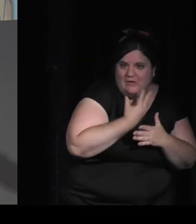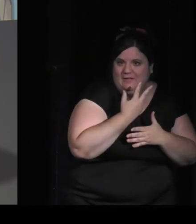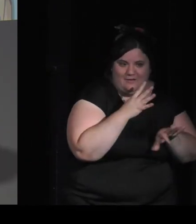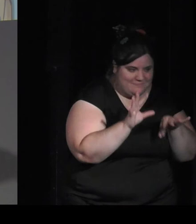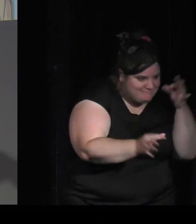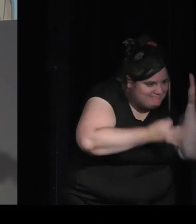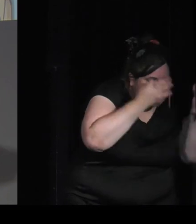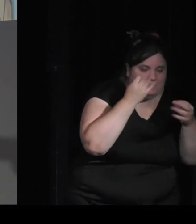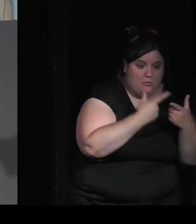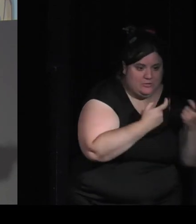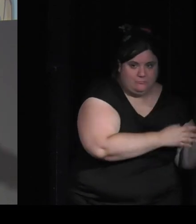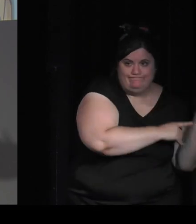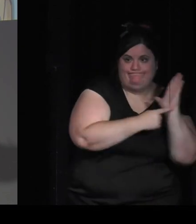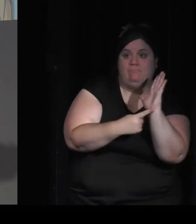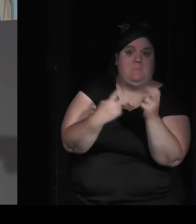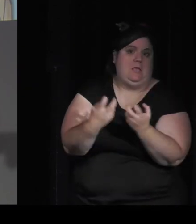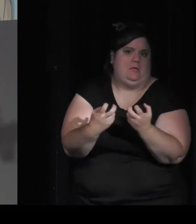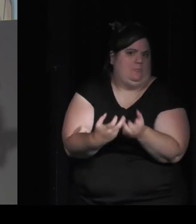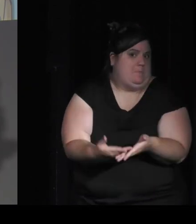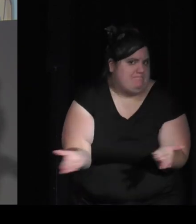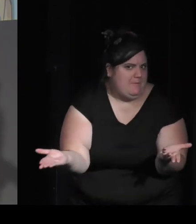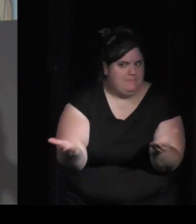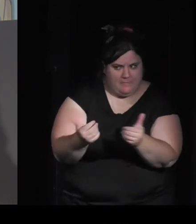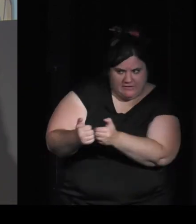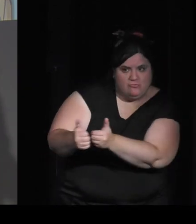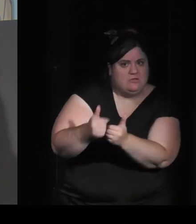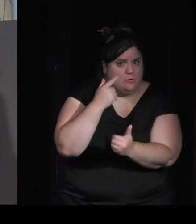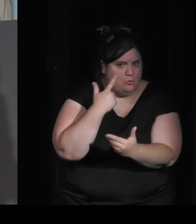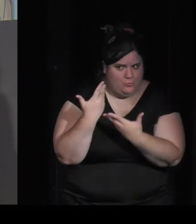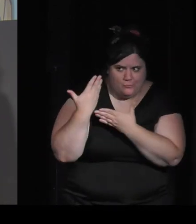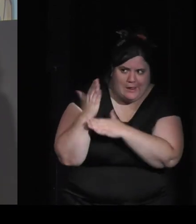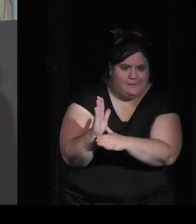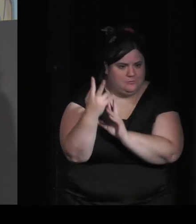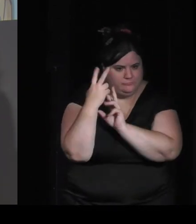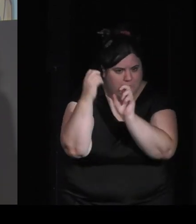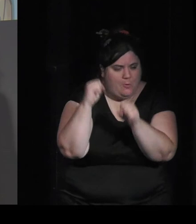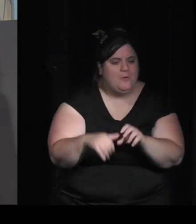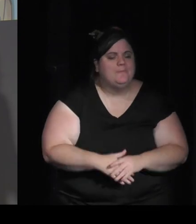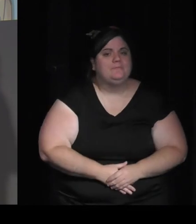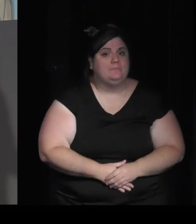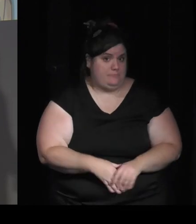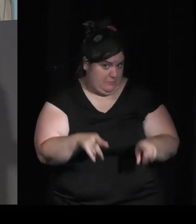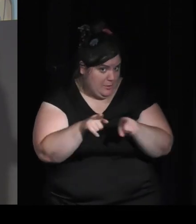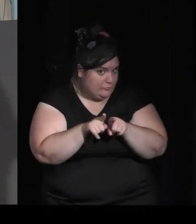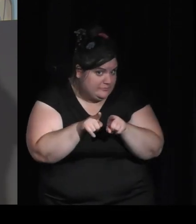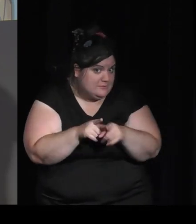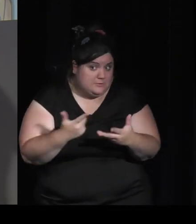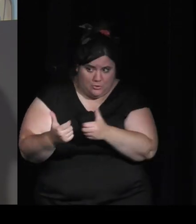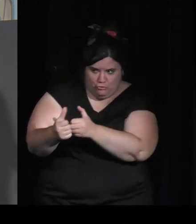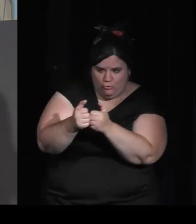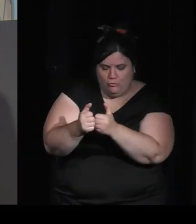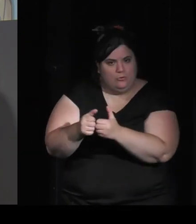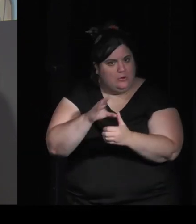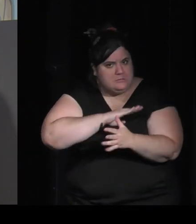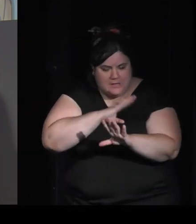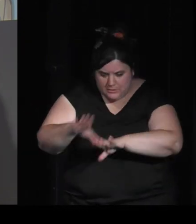avancées technologiques mais on voit aussi que le jeu et on en a vu des exemples aussi dans les discussions aujourd'hui propose justement pour une immersion